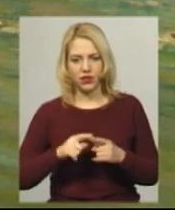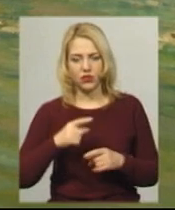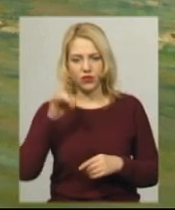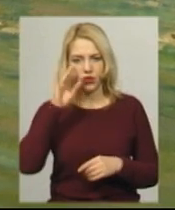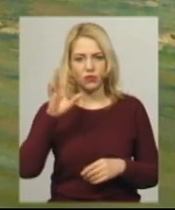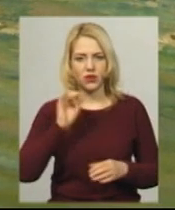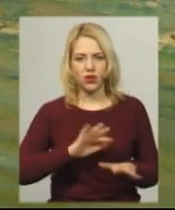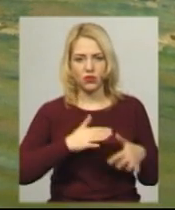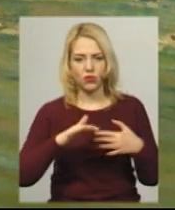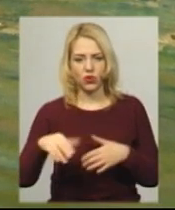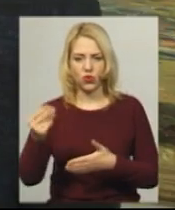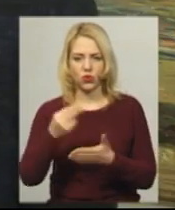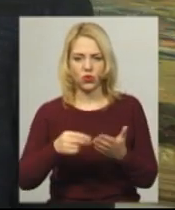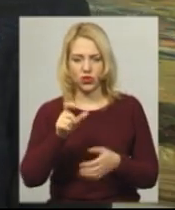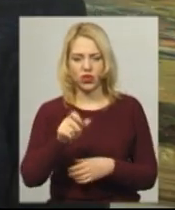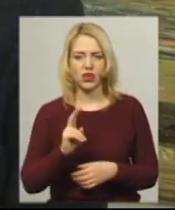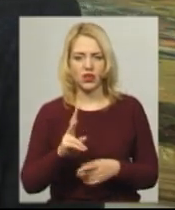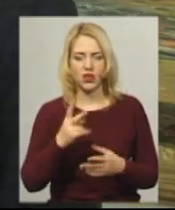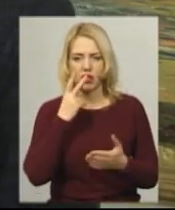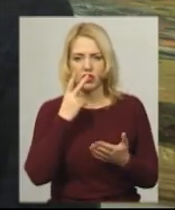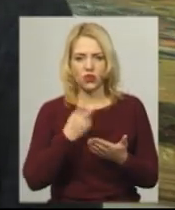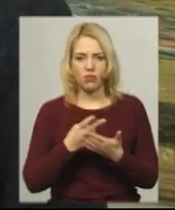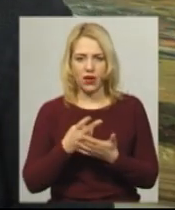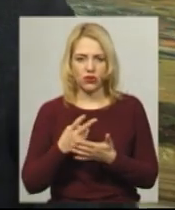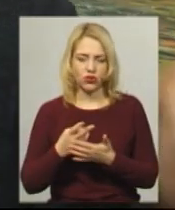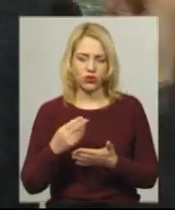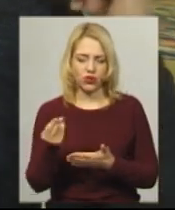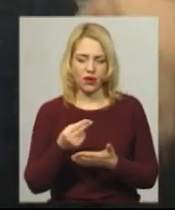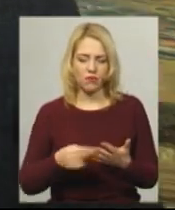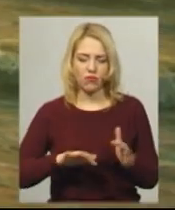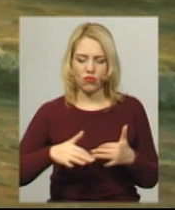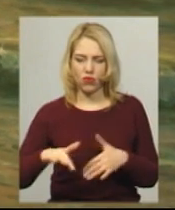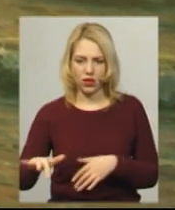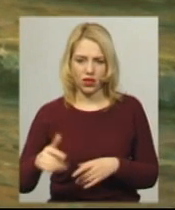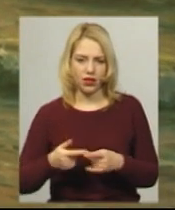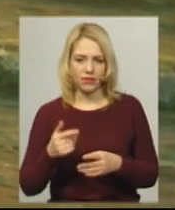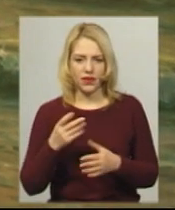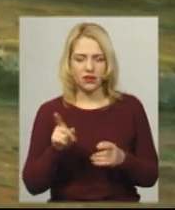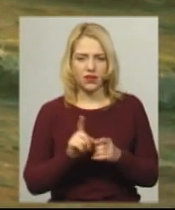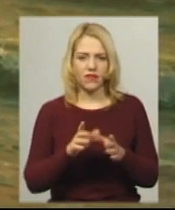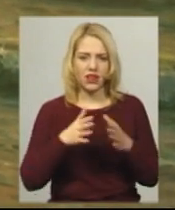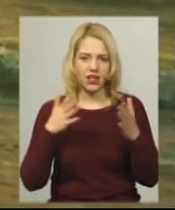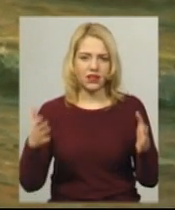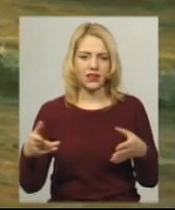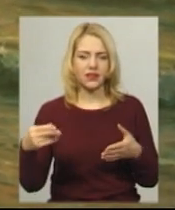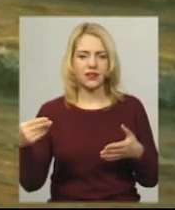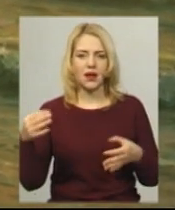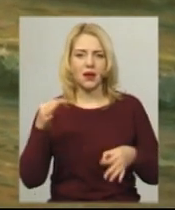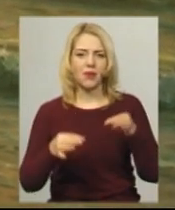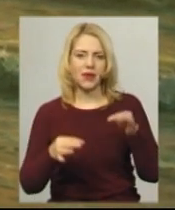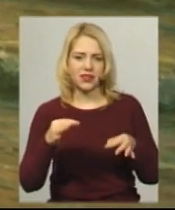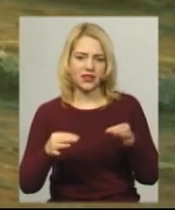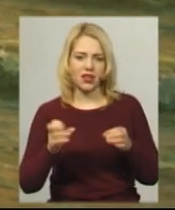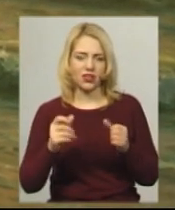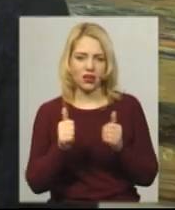мариніст – художник, що зображує море. Такі великі пейзажі, як от греб поруч. Він міг зробити